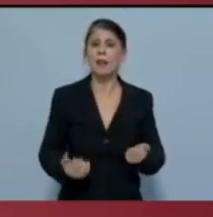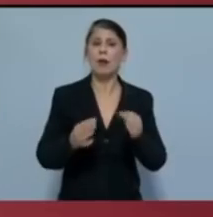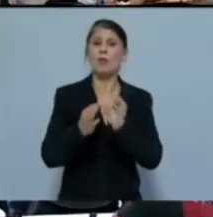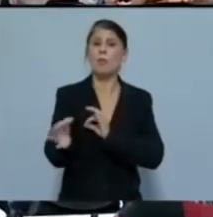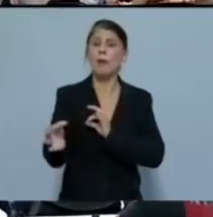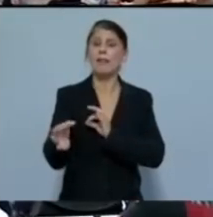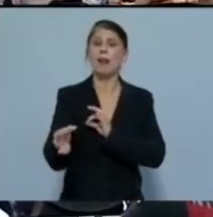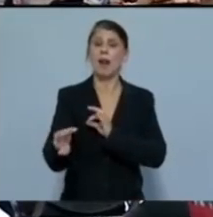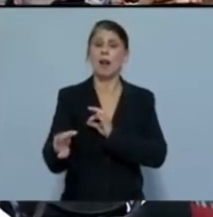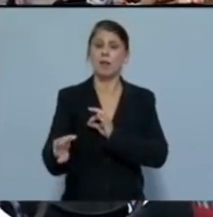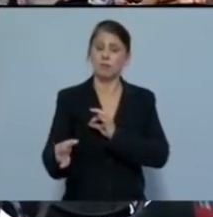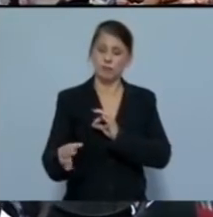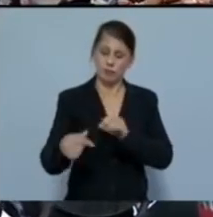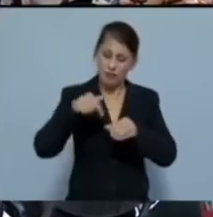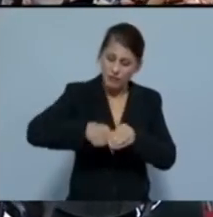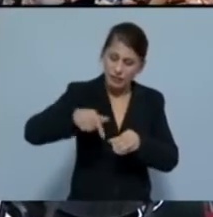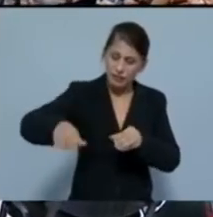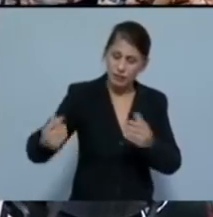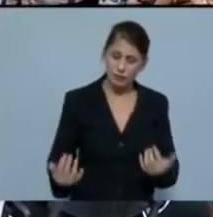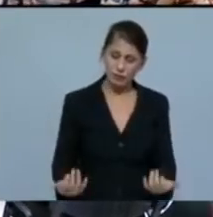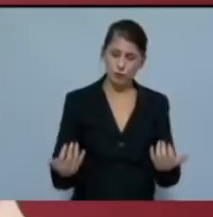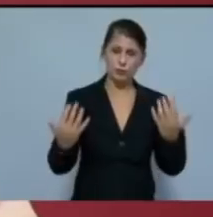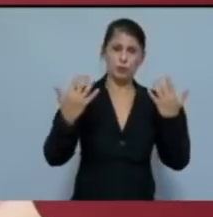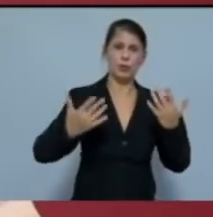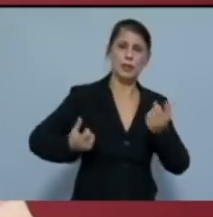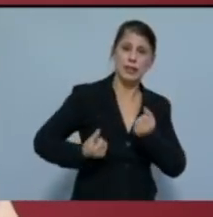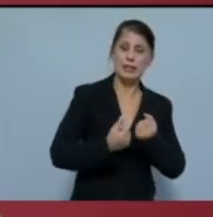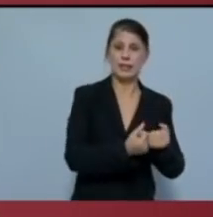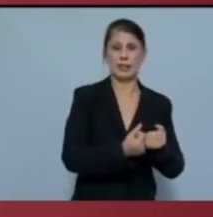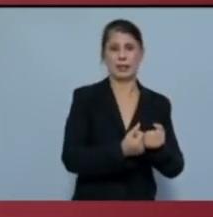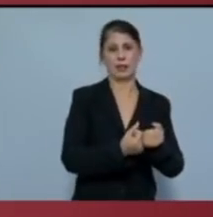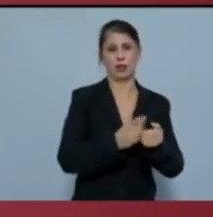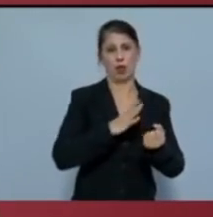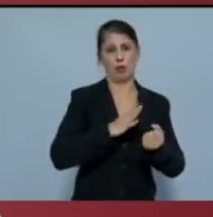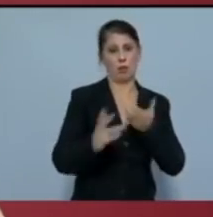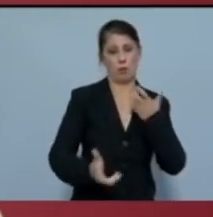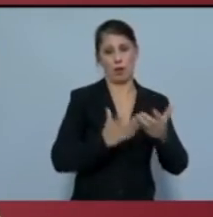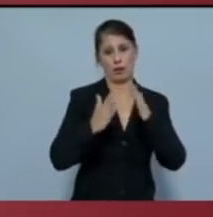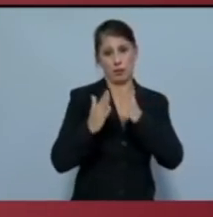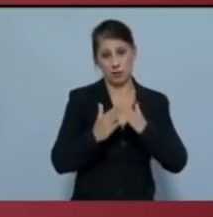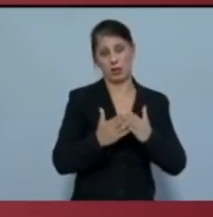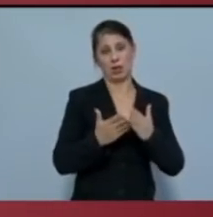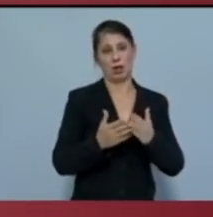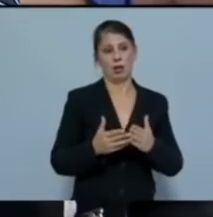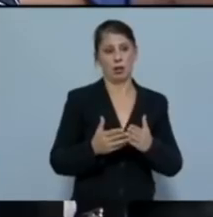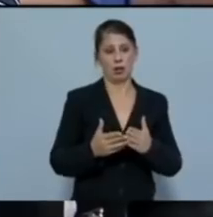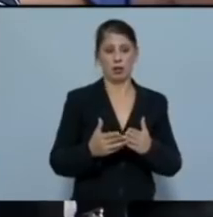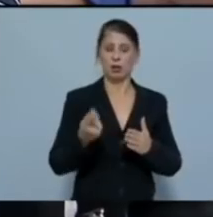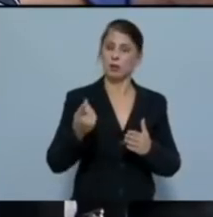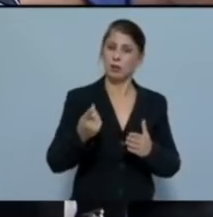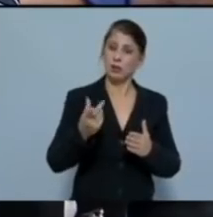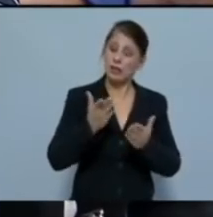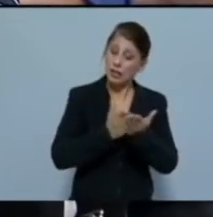αποκατάστασης και ουσιαστικής στήριξης των πυροπλήκτων, για να υλοποιηθούν όλες οι δίκαιες